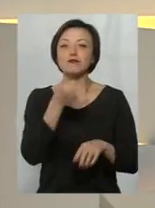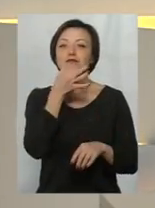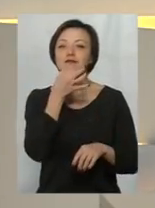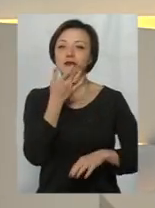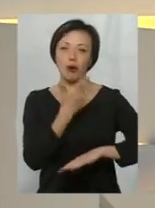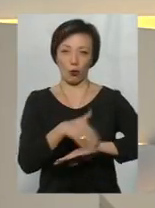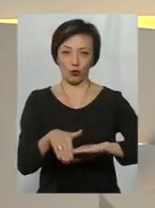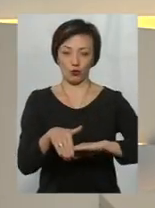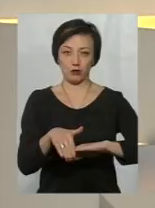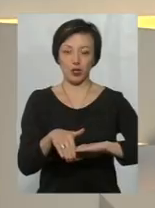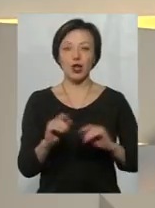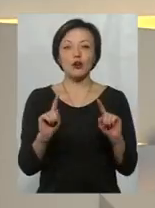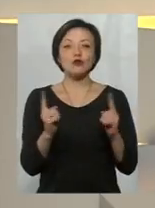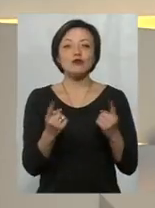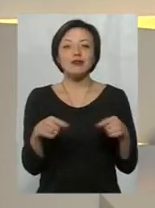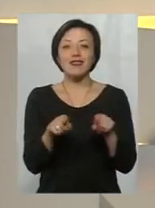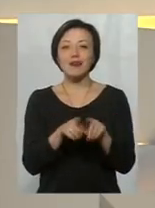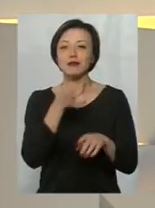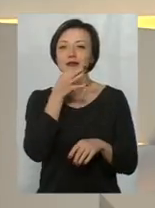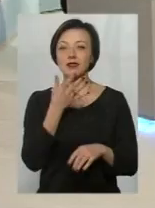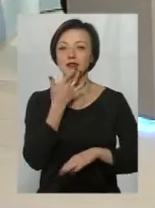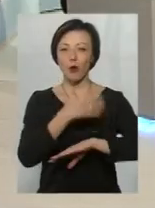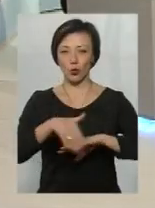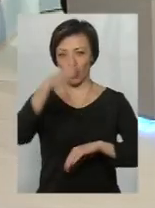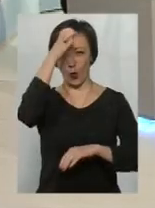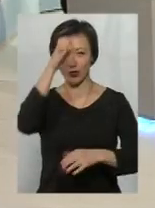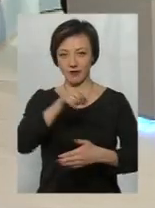за кордон? Чим така приваблива закордонна освіта?